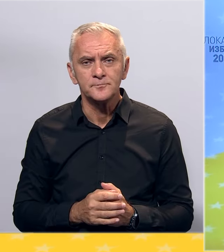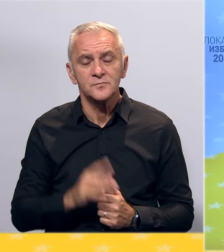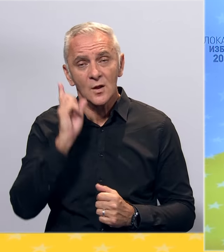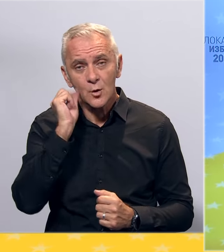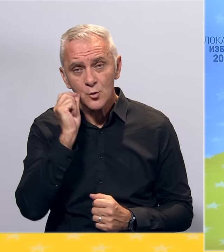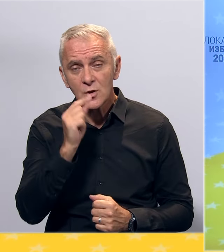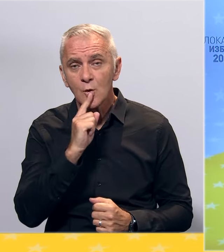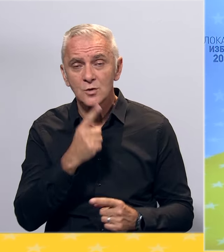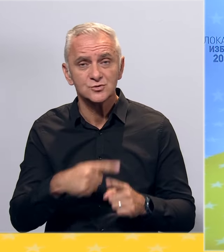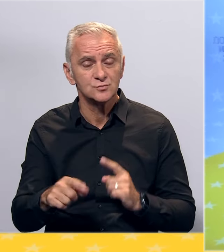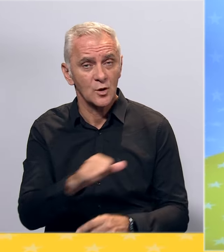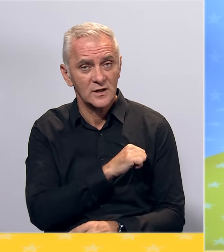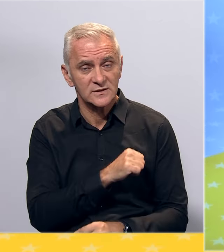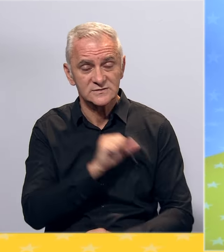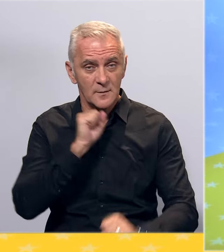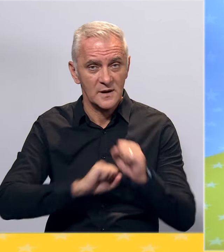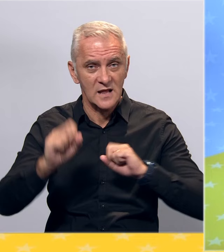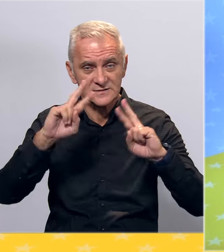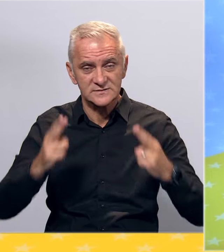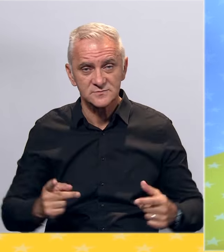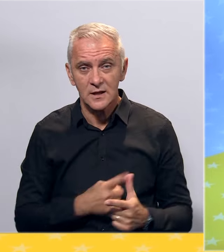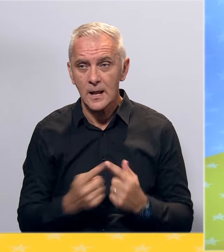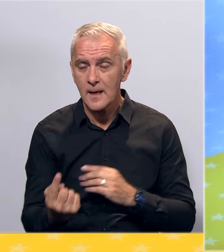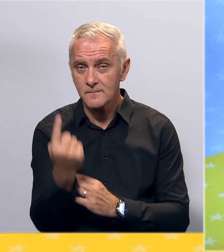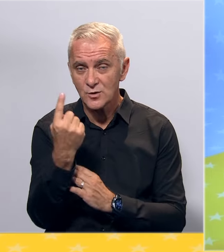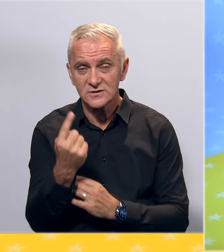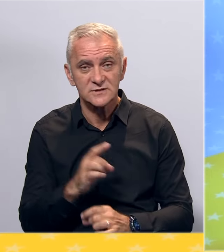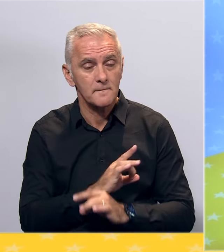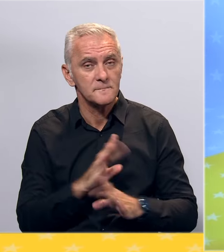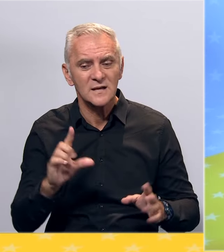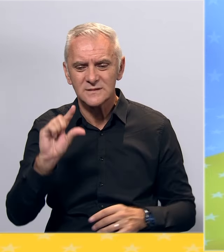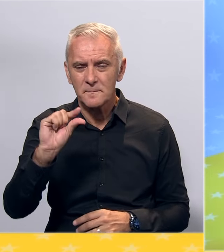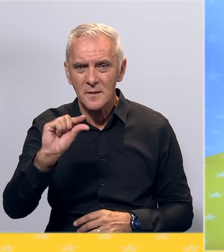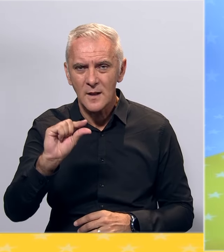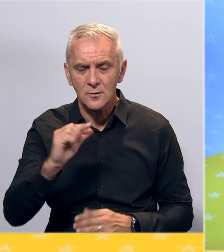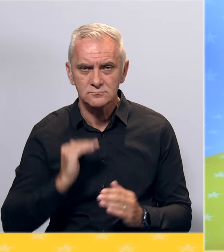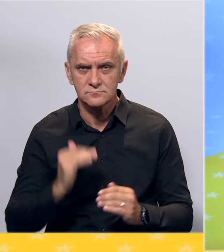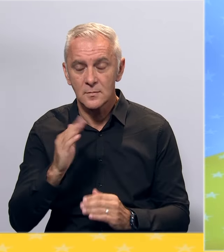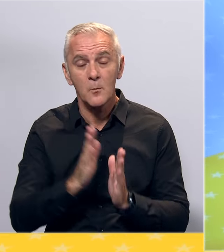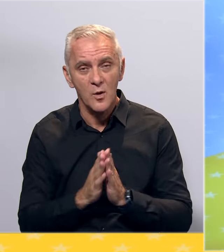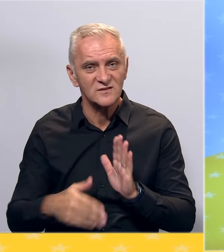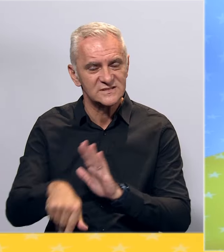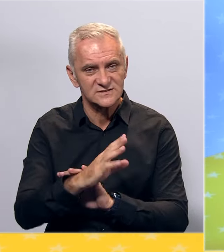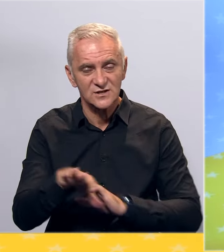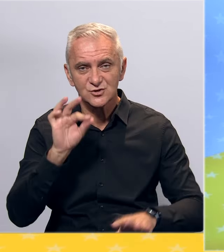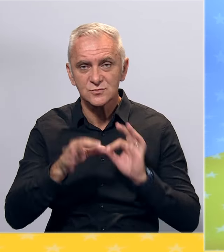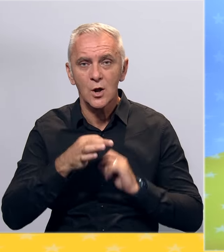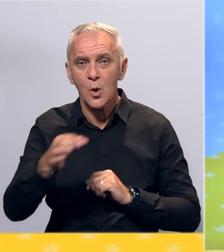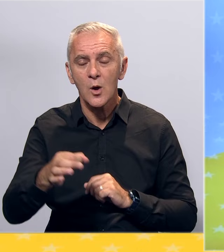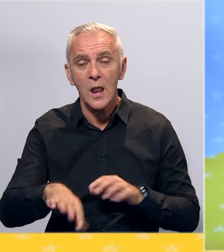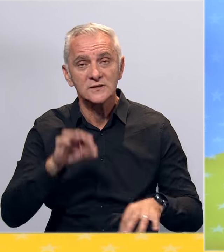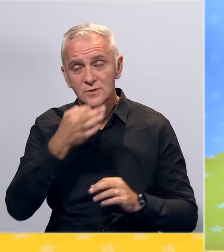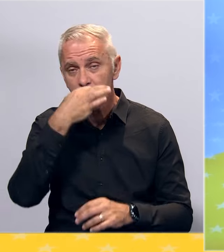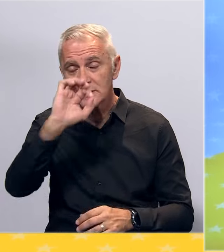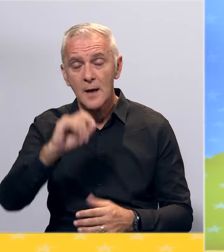zbog interesa braniti sistem ili pojedinca bez minimalnih kriterija. Molim vas, izađite na izbore. Lokalni izbori su najbolja